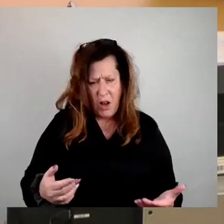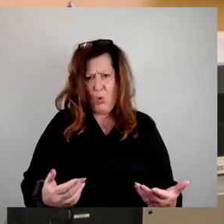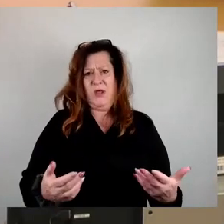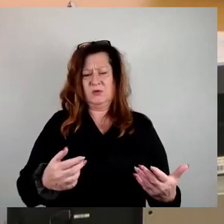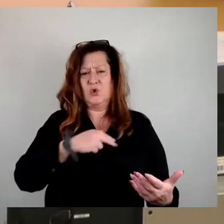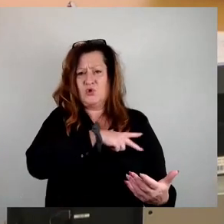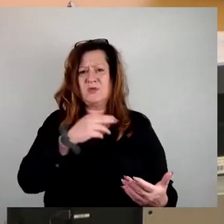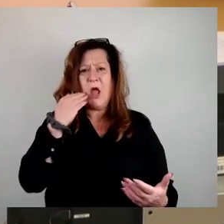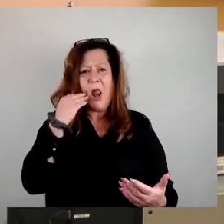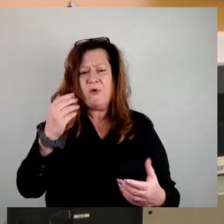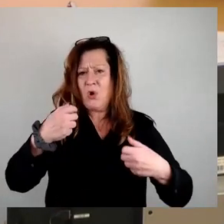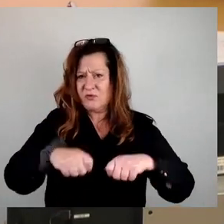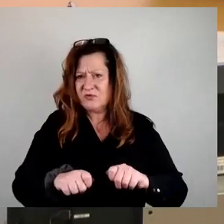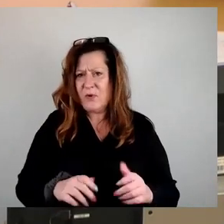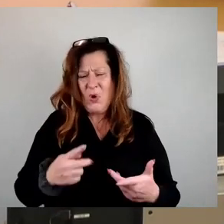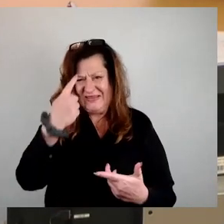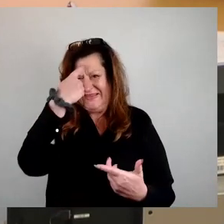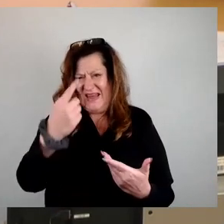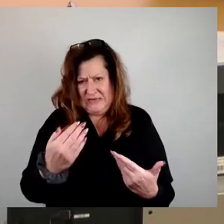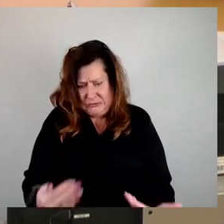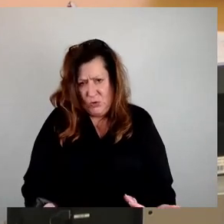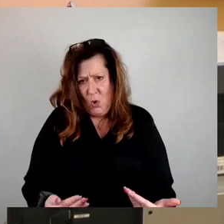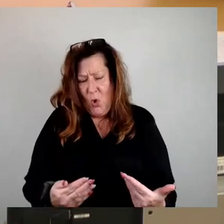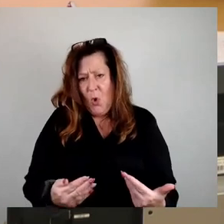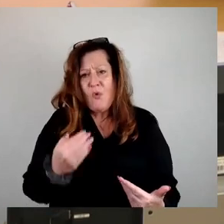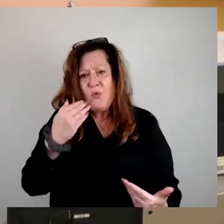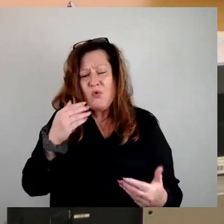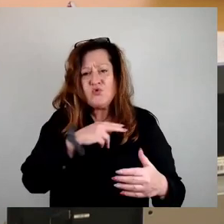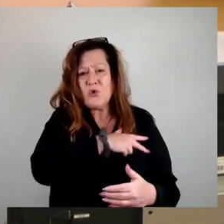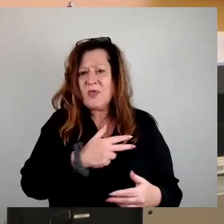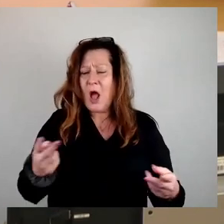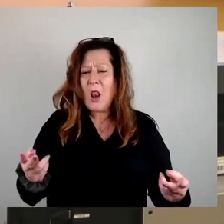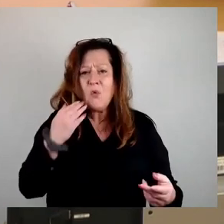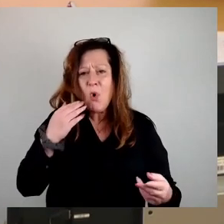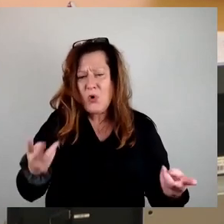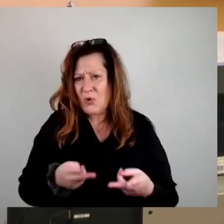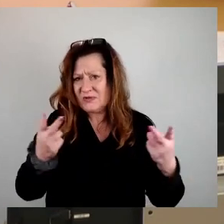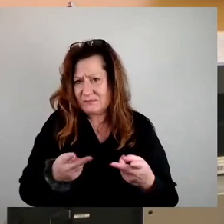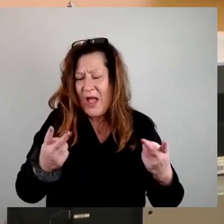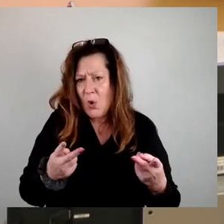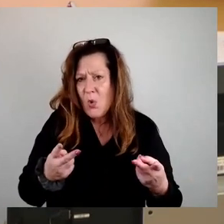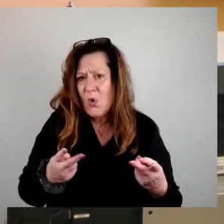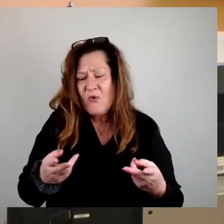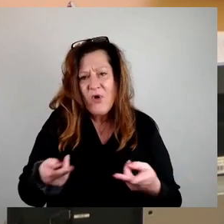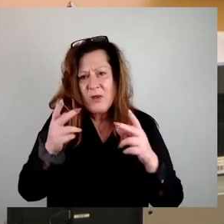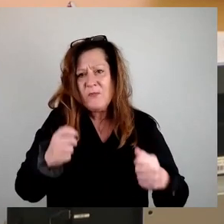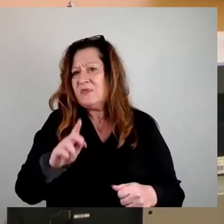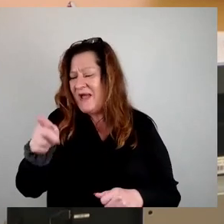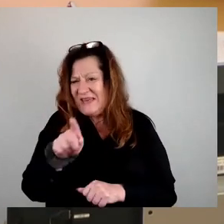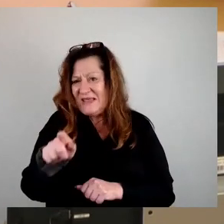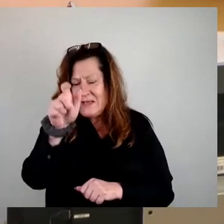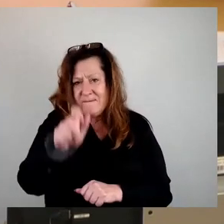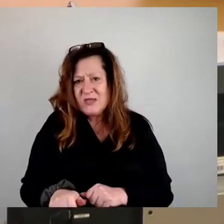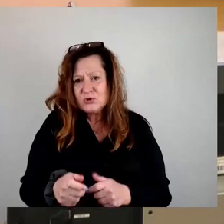der Sinn von Sozialwohnungsbau, dass man das fördert, weil nämlich diese Leute am Ende des Monats nicht genügend haben, um die Miete zu bezahlen. Und Sie